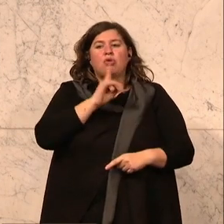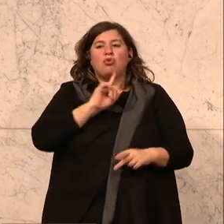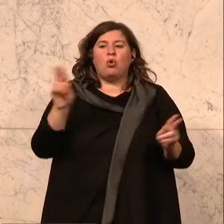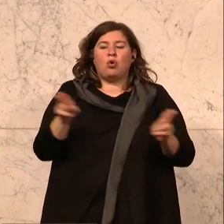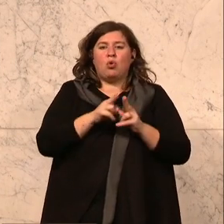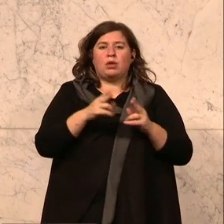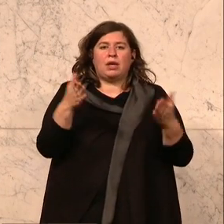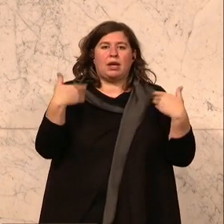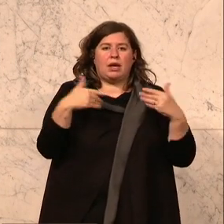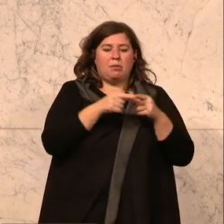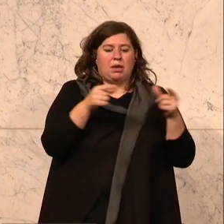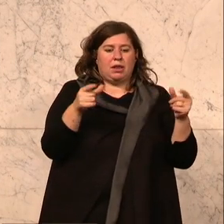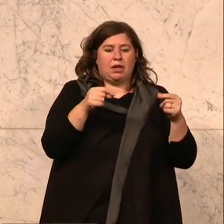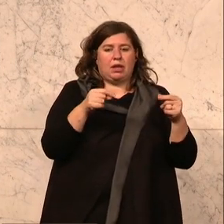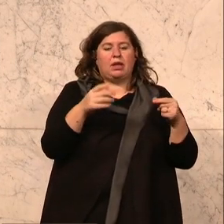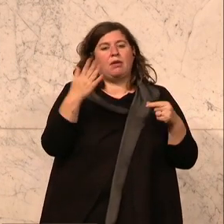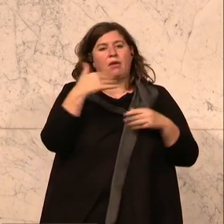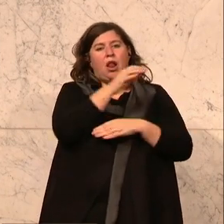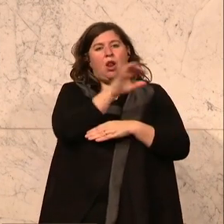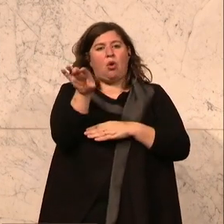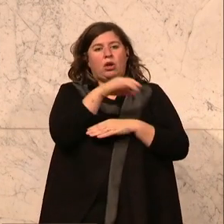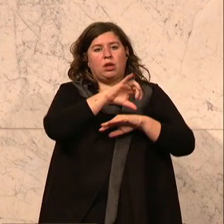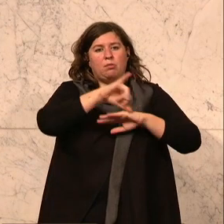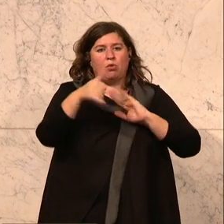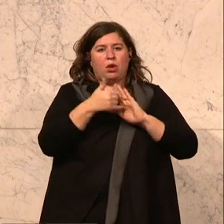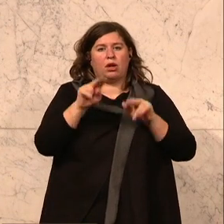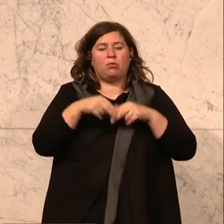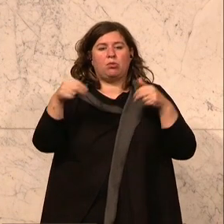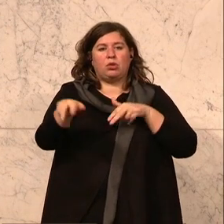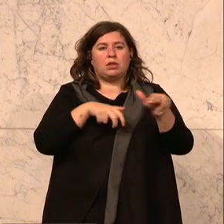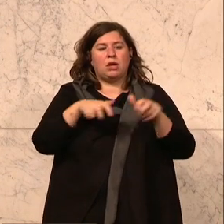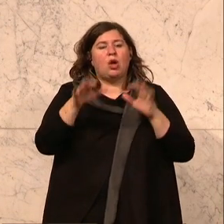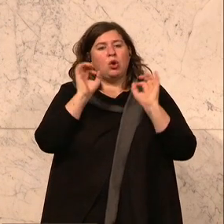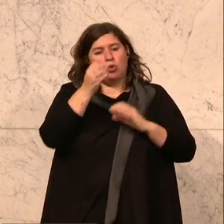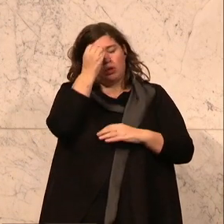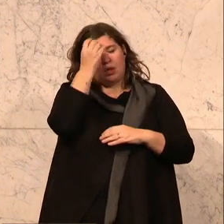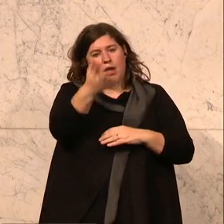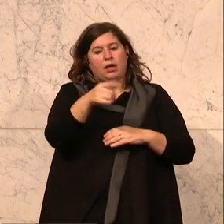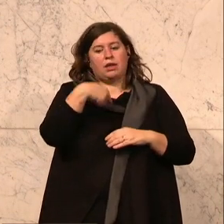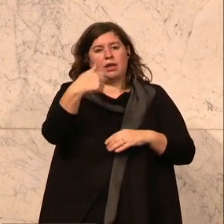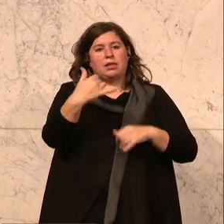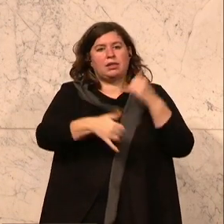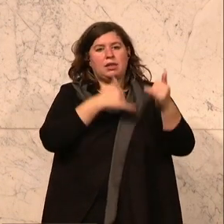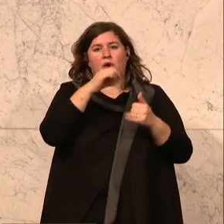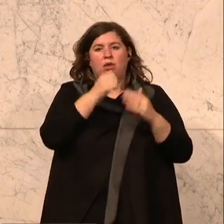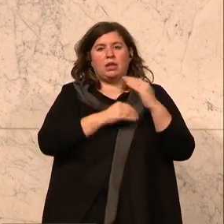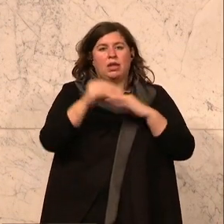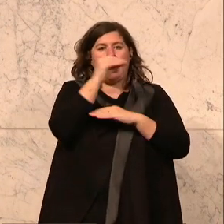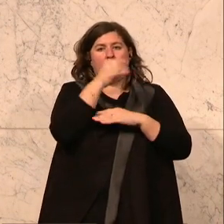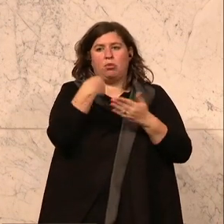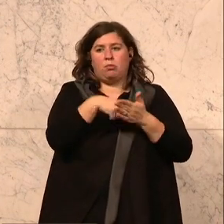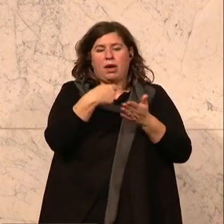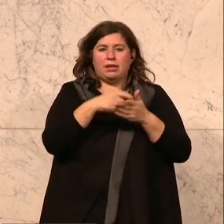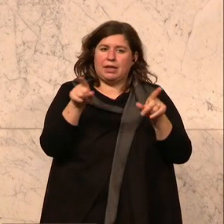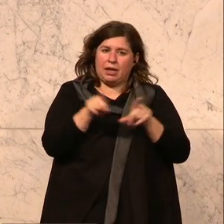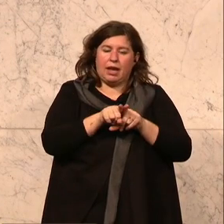etwas zum Klimaticket sagen, war eines der Leuchtturmprojekte dieser Bundesregierung. Die gute Nachricht wird im nächsten Jahr auch nicht erhöht, der Preis, weil